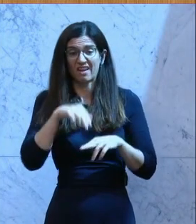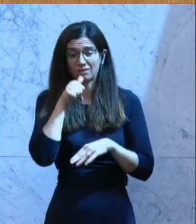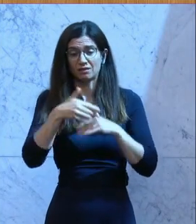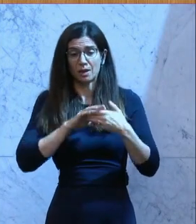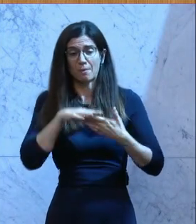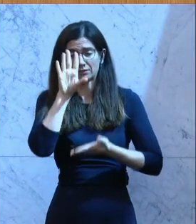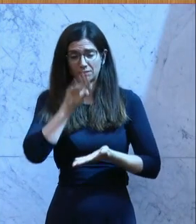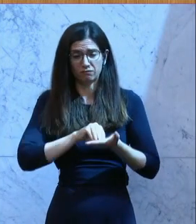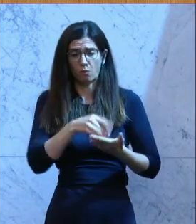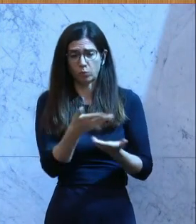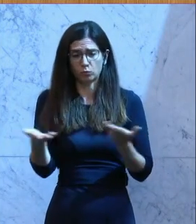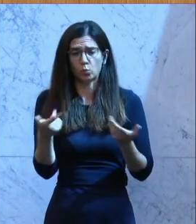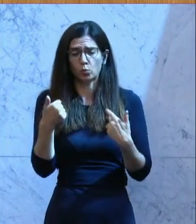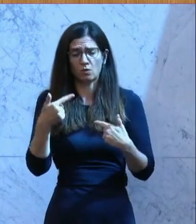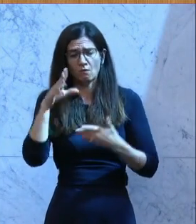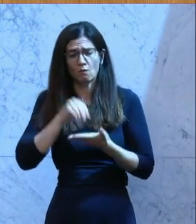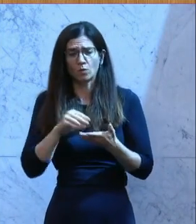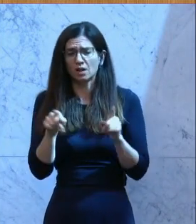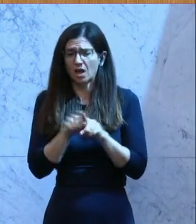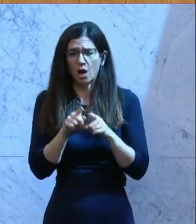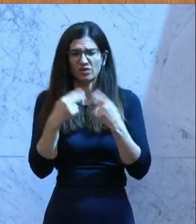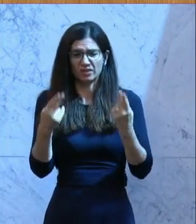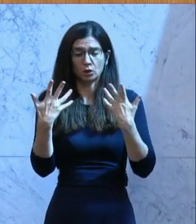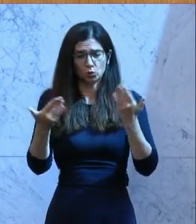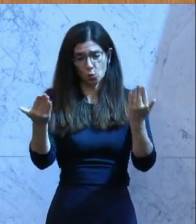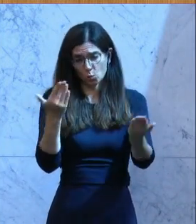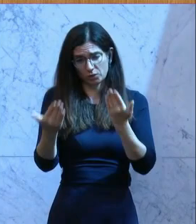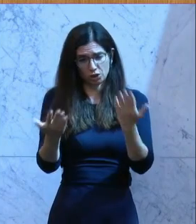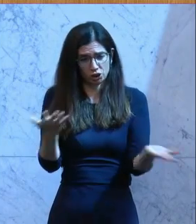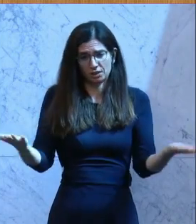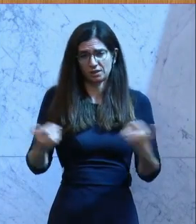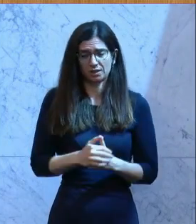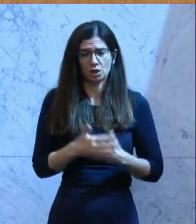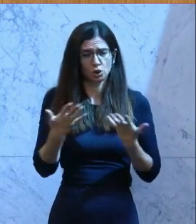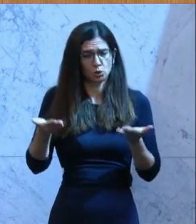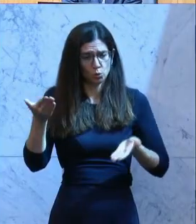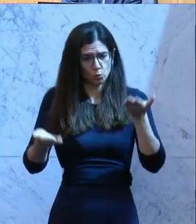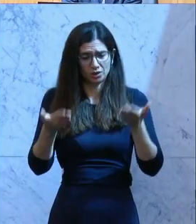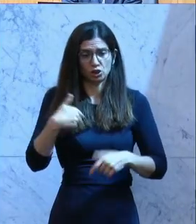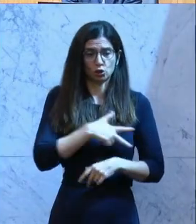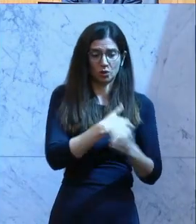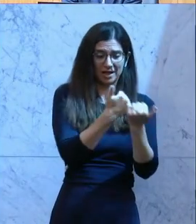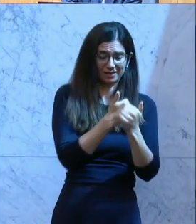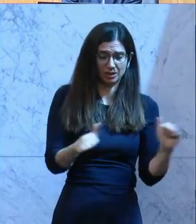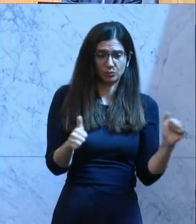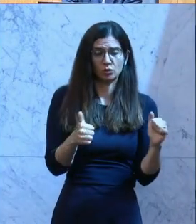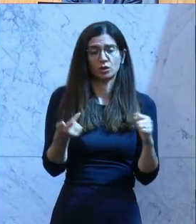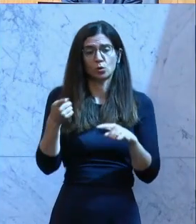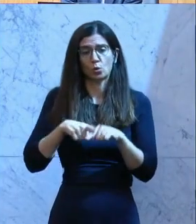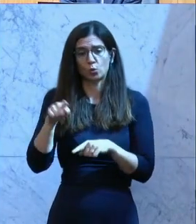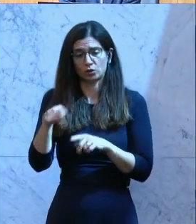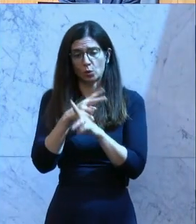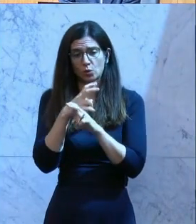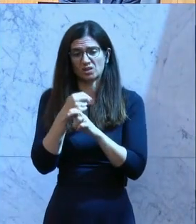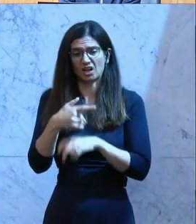wichtig, wie die im Gemeindebau leben. Das ist der Unterschied. Das ist der Unterschied zwischen Sozialdemokratie und der